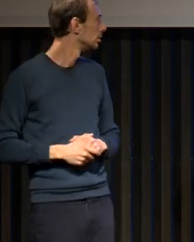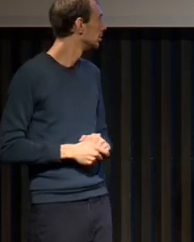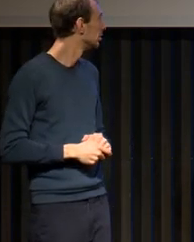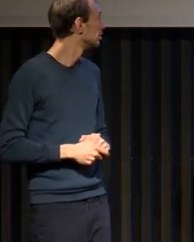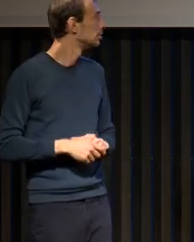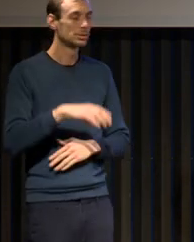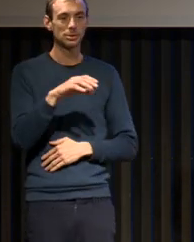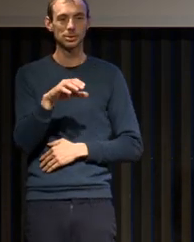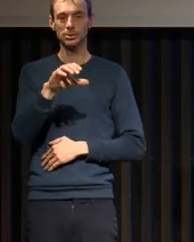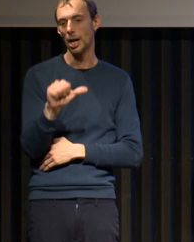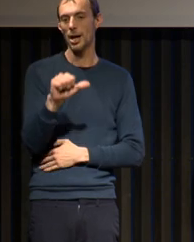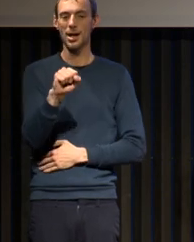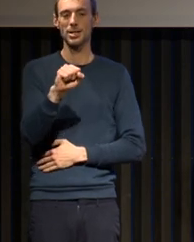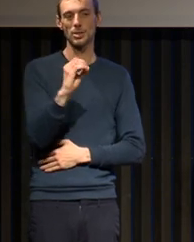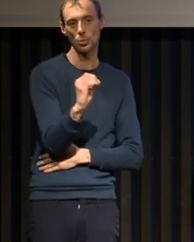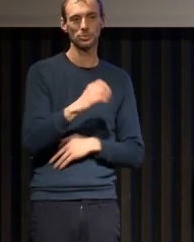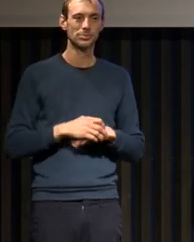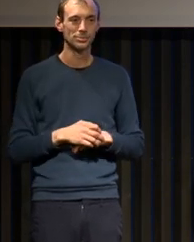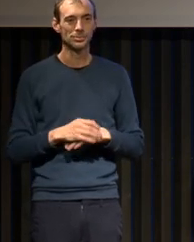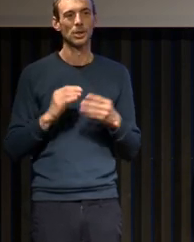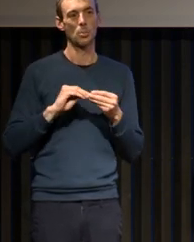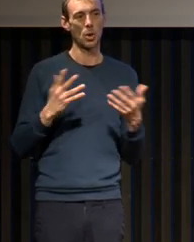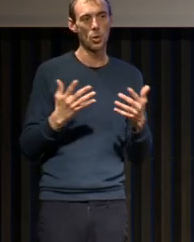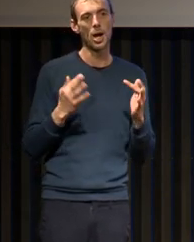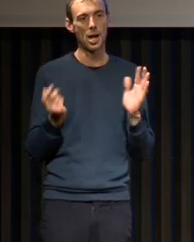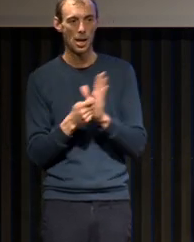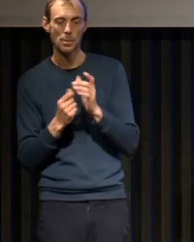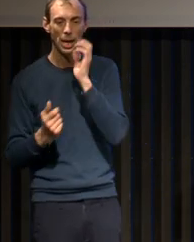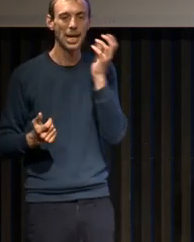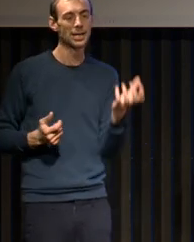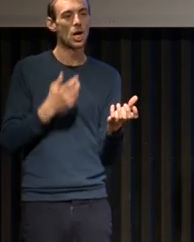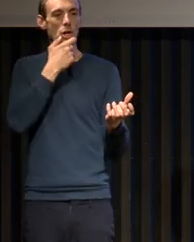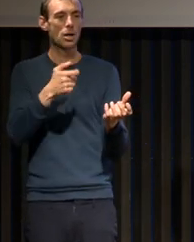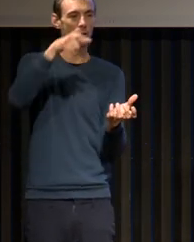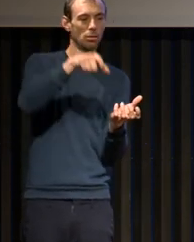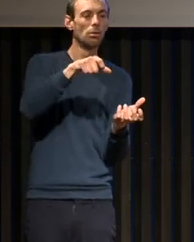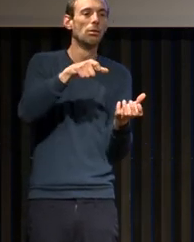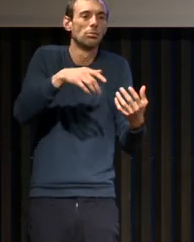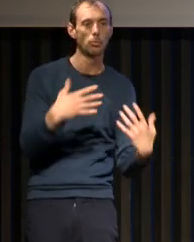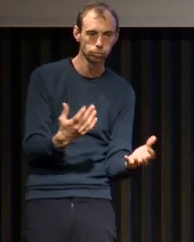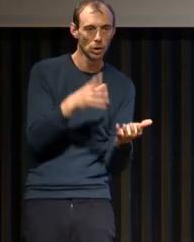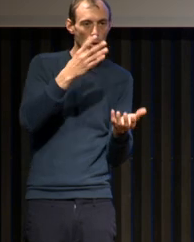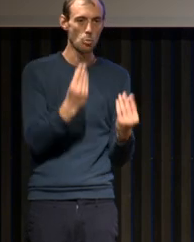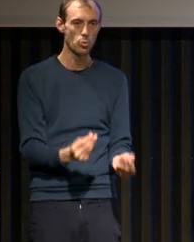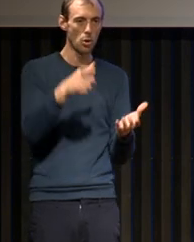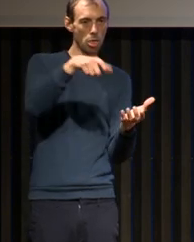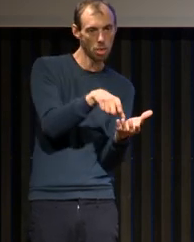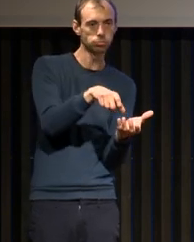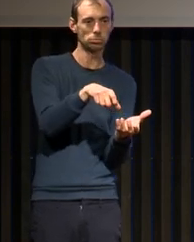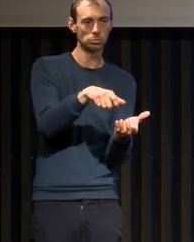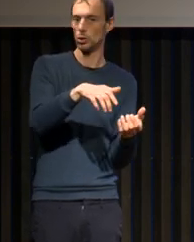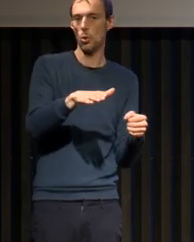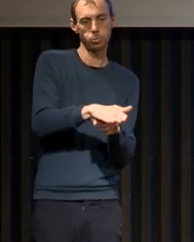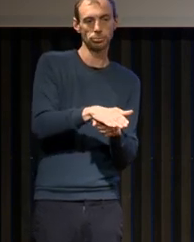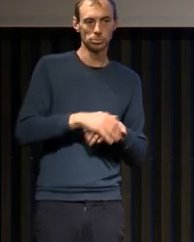L'ASO est un trouble qui se produit lorsque la langue et les tissus mous se relâchent pendant le sommeil et obstruent entièrement les voies aériennes. L